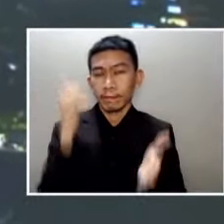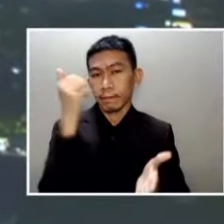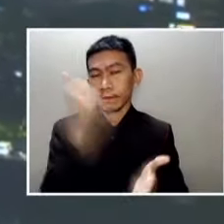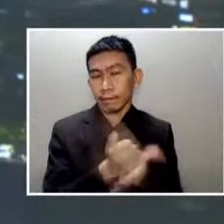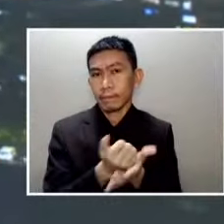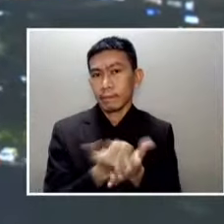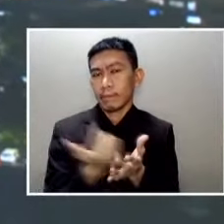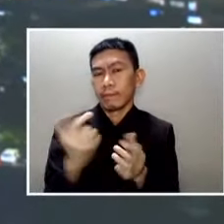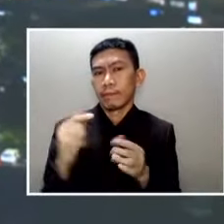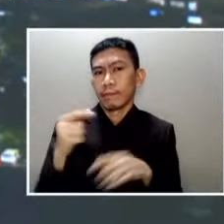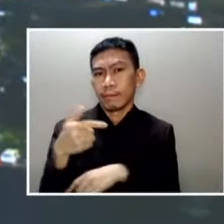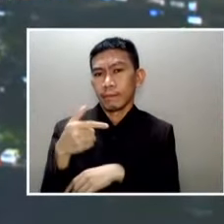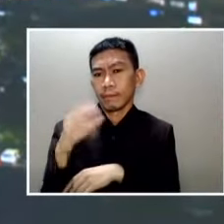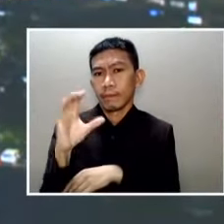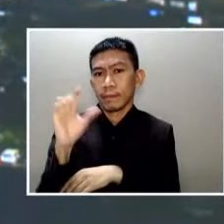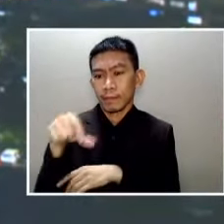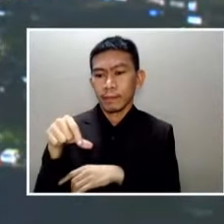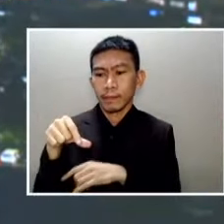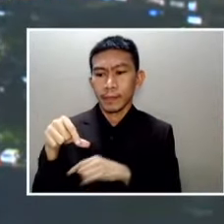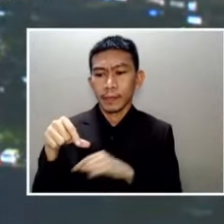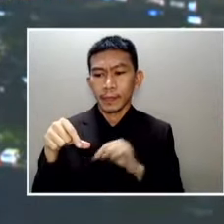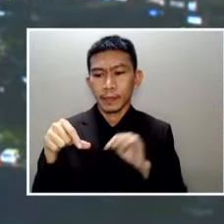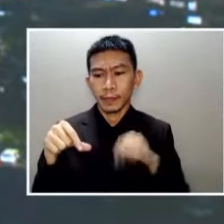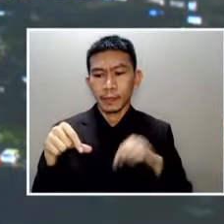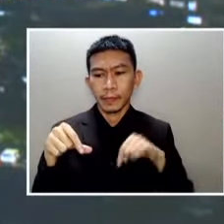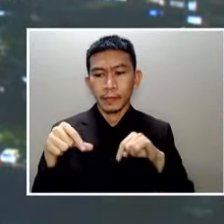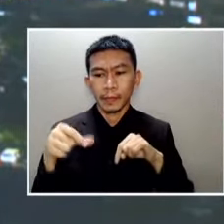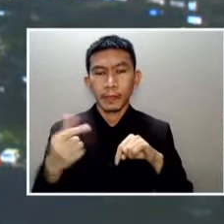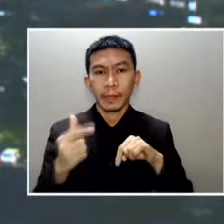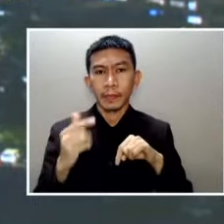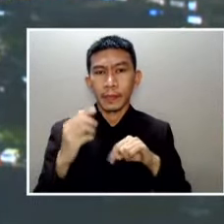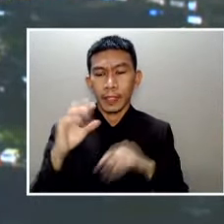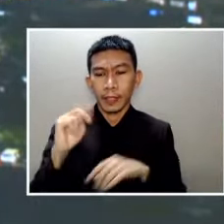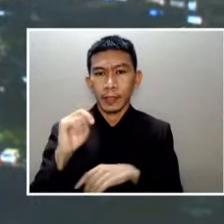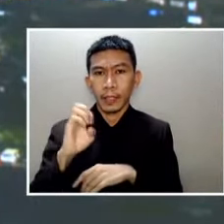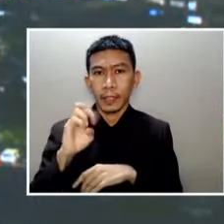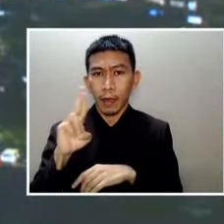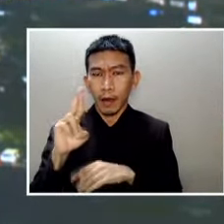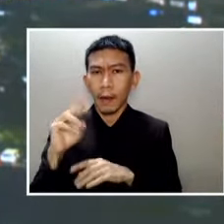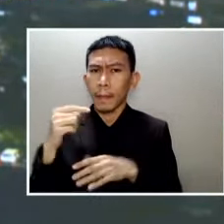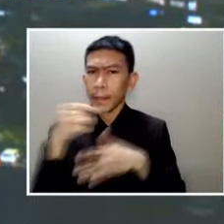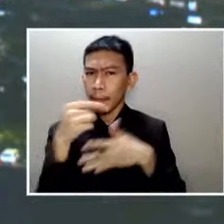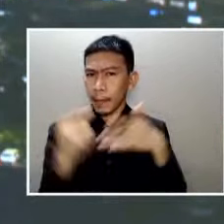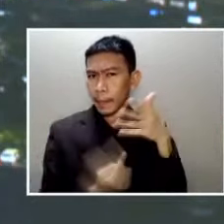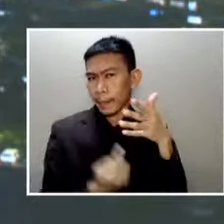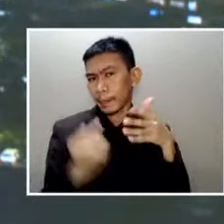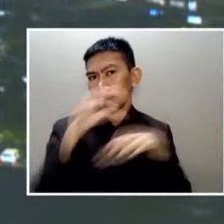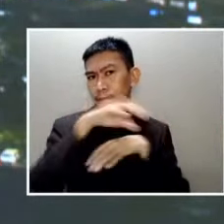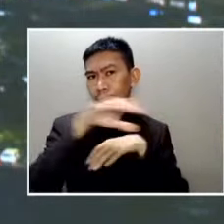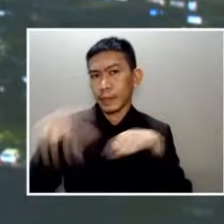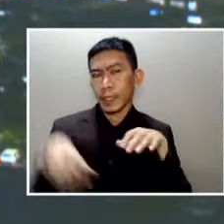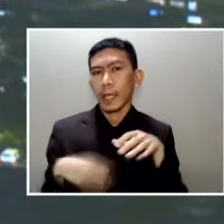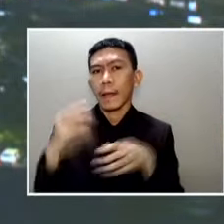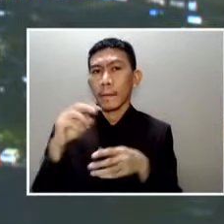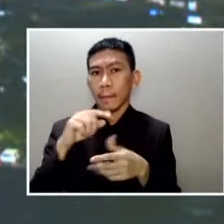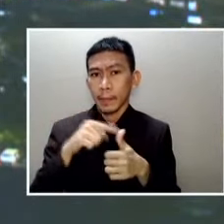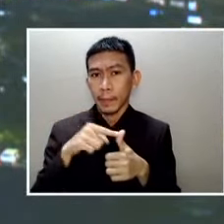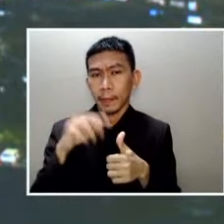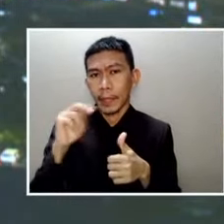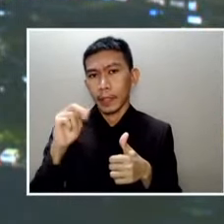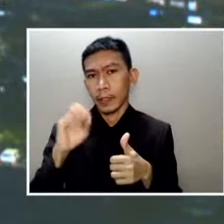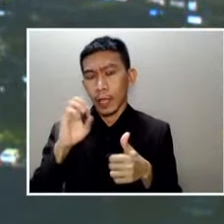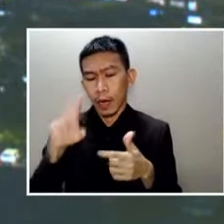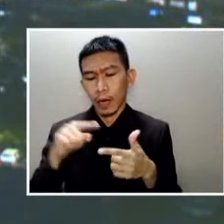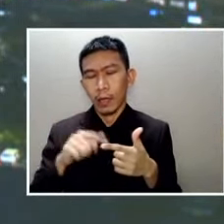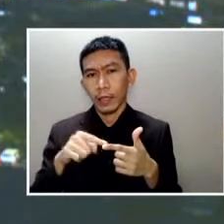Quarantine o GCQ ng NCR Plus. Sakop nito ang Metro Manila, Bulacan, Cavite, Rizal